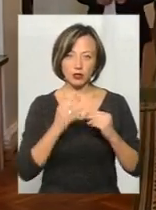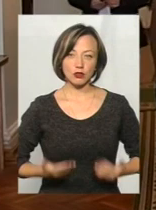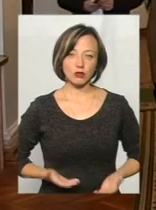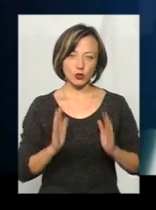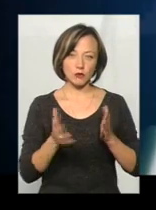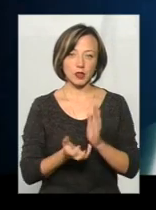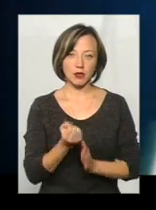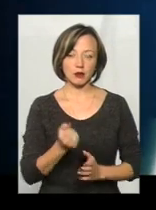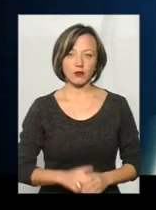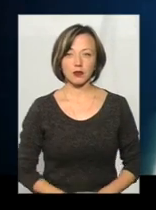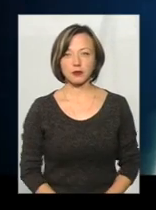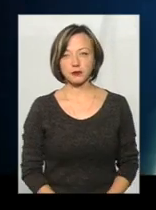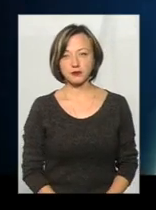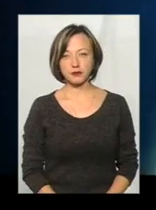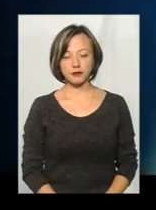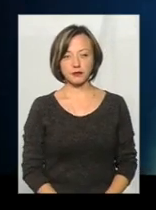їх підтримувати.